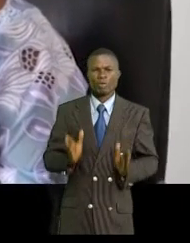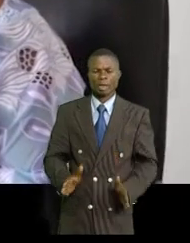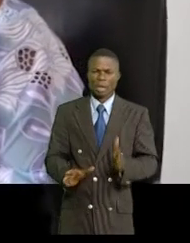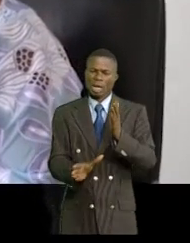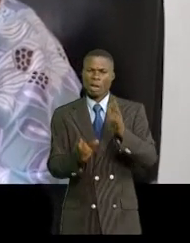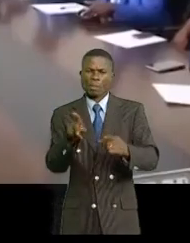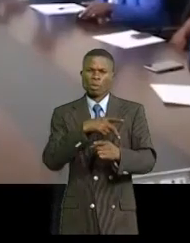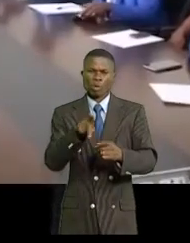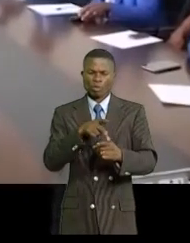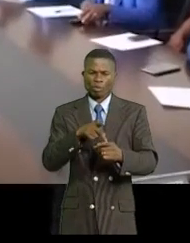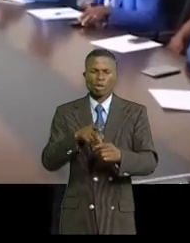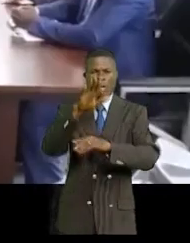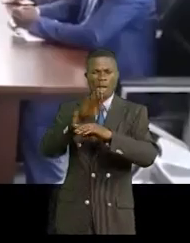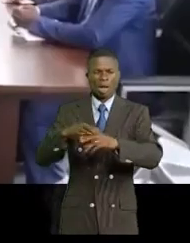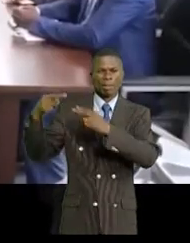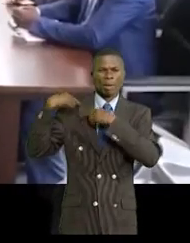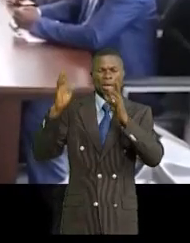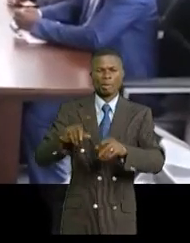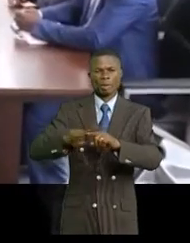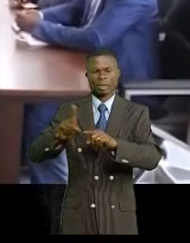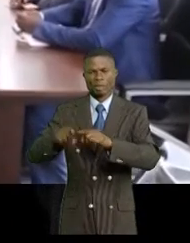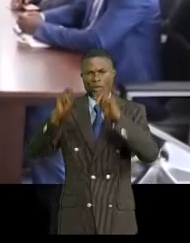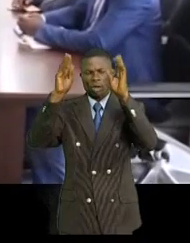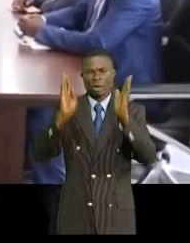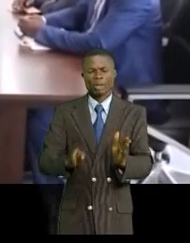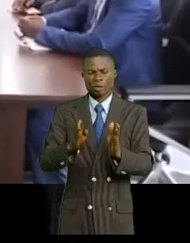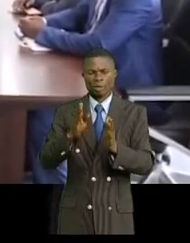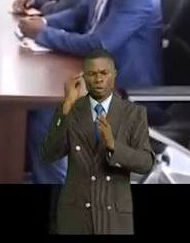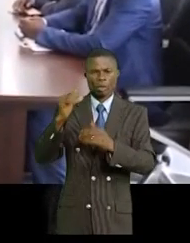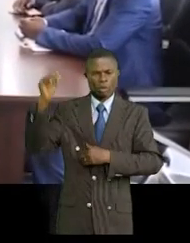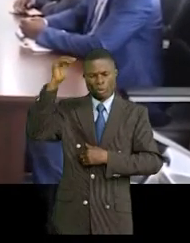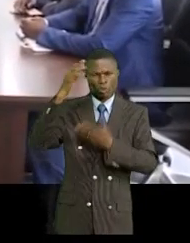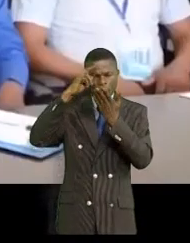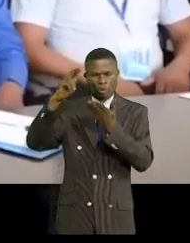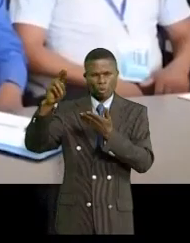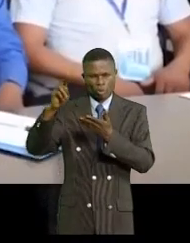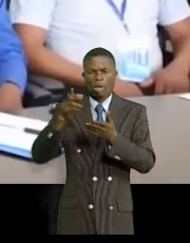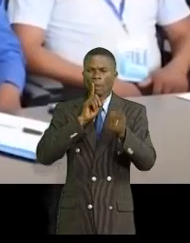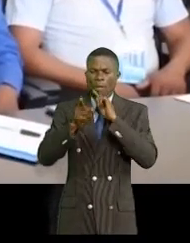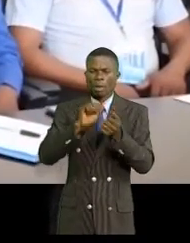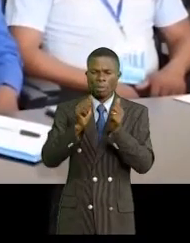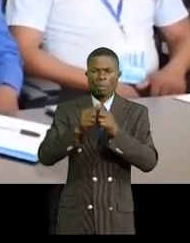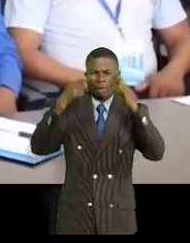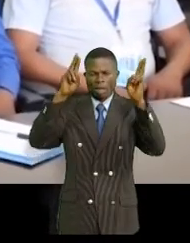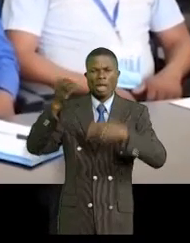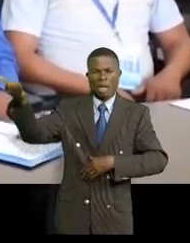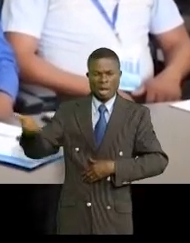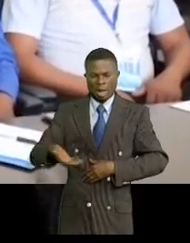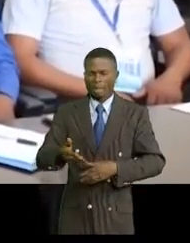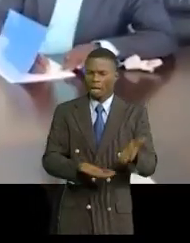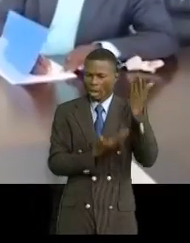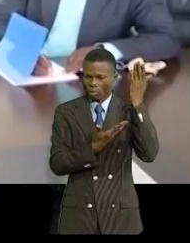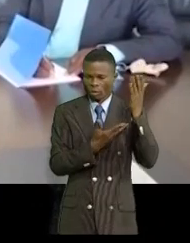Saïni, a réuni les responsables des institutions d'enseignement supérieur et universitaire pour tabler sur la réussite de cet événement de taille